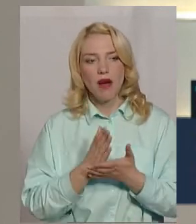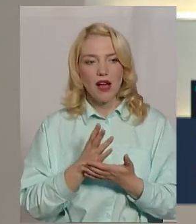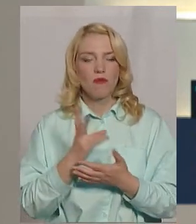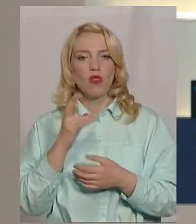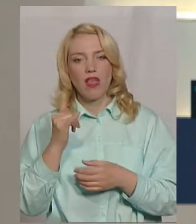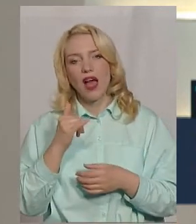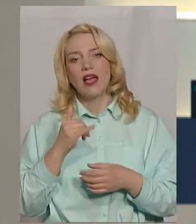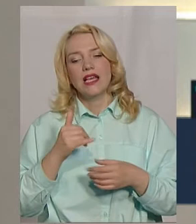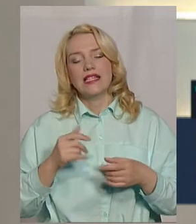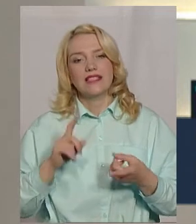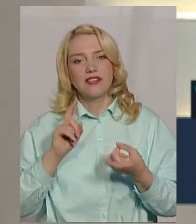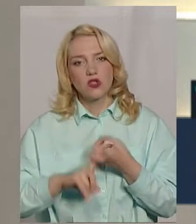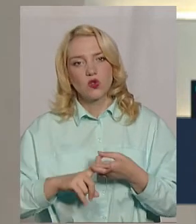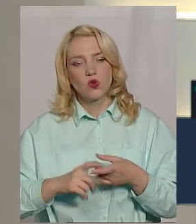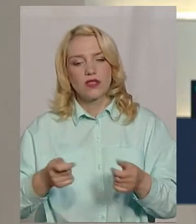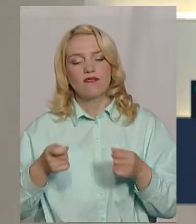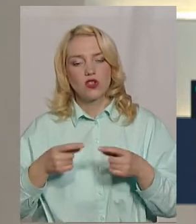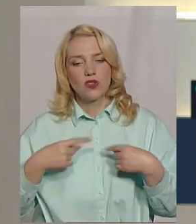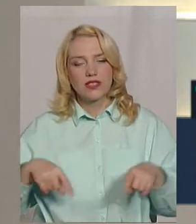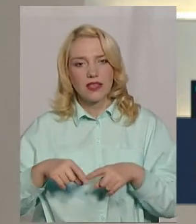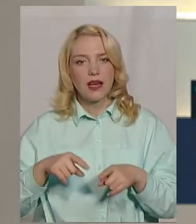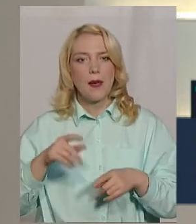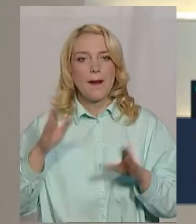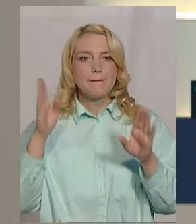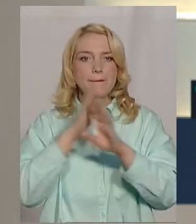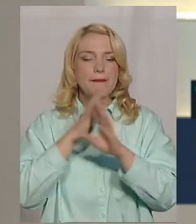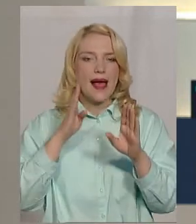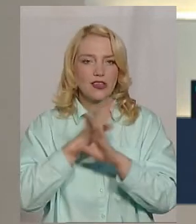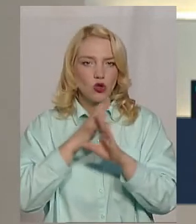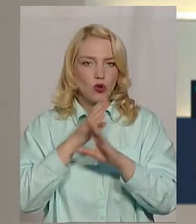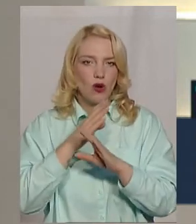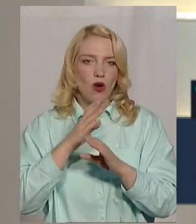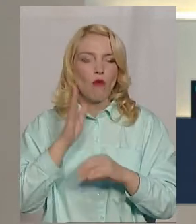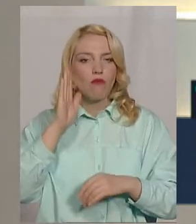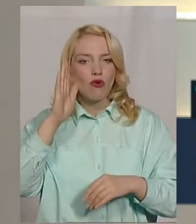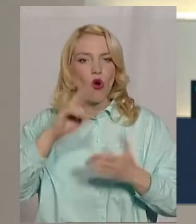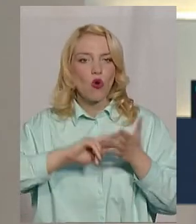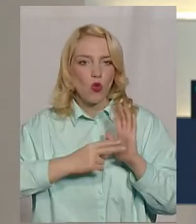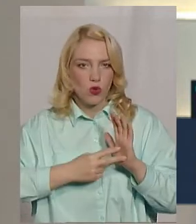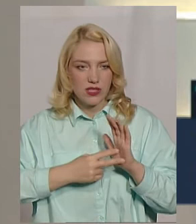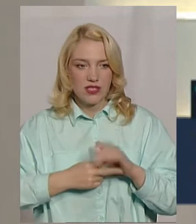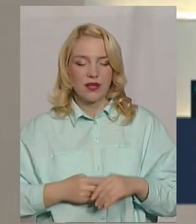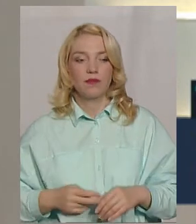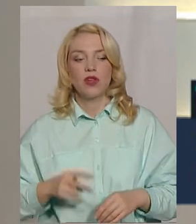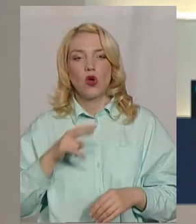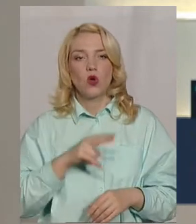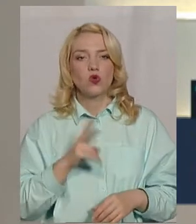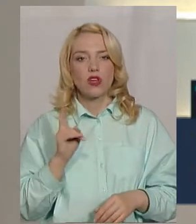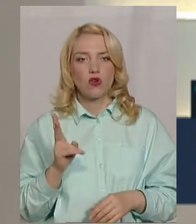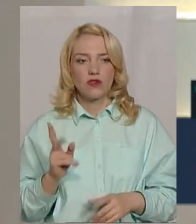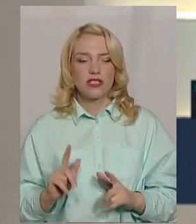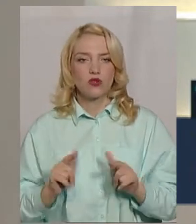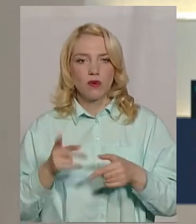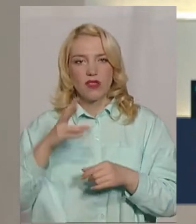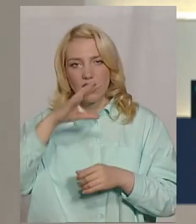метеопрогнозів Хмельницького обласного центру гідрометеорології. Люся Ковалишина саме заступила